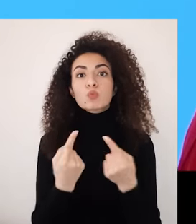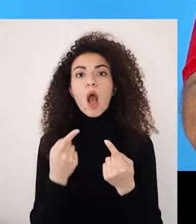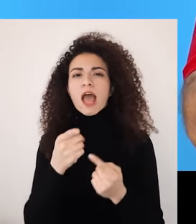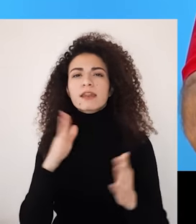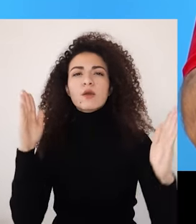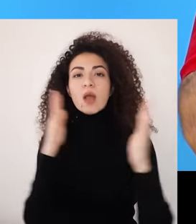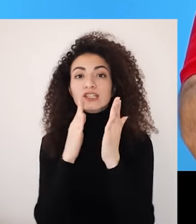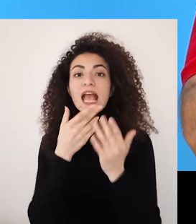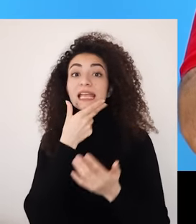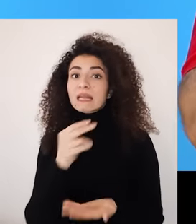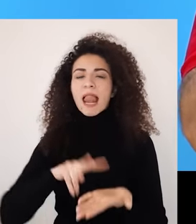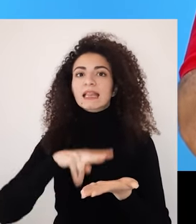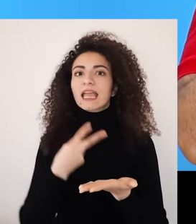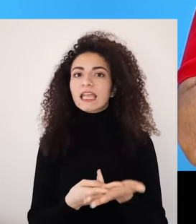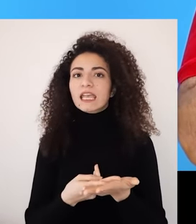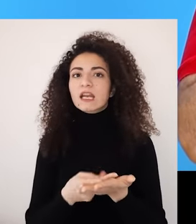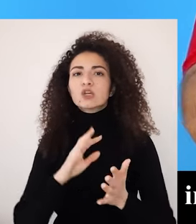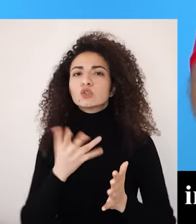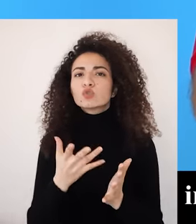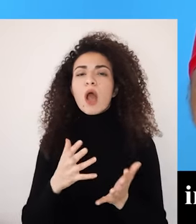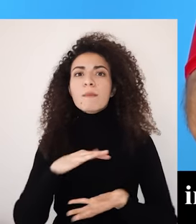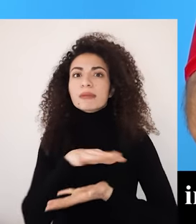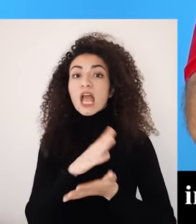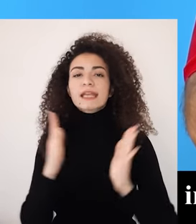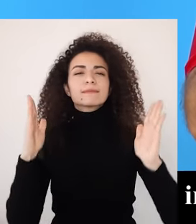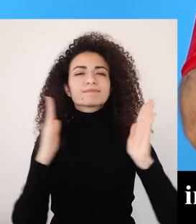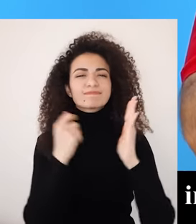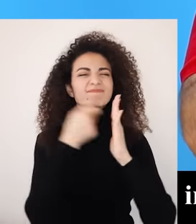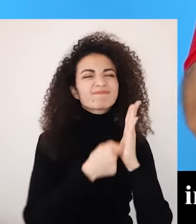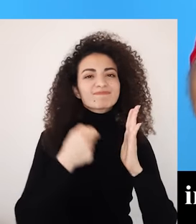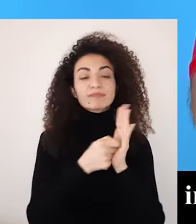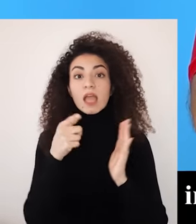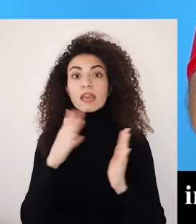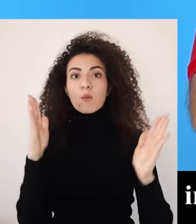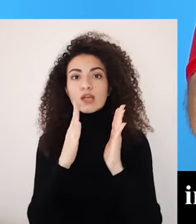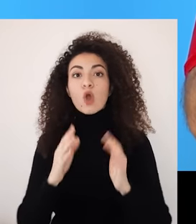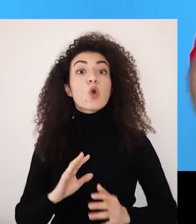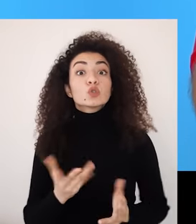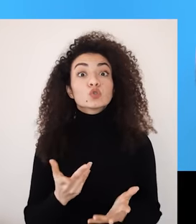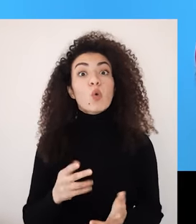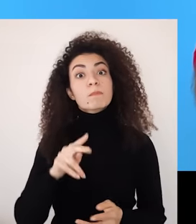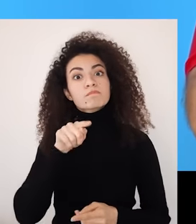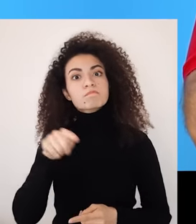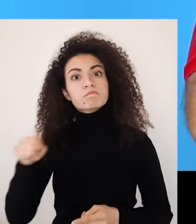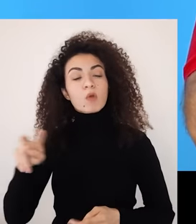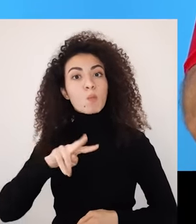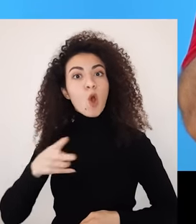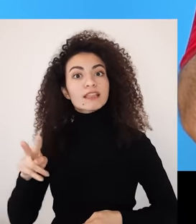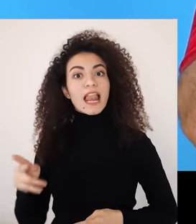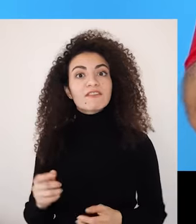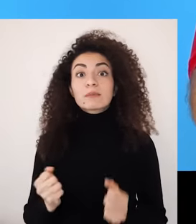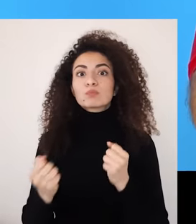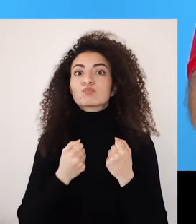الجماعي اللي استطاعوا يواجهوه ويقوموا بالتغيير بالإضافة للصعوبات اللي تواجهتهم بمسارة التغيير والأمور اللي ساعدتهم